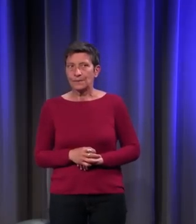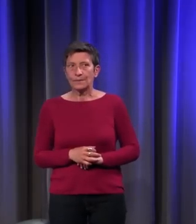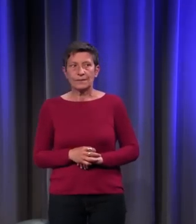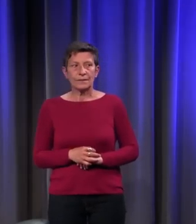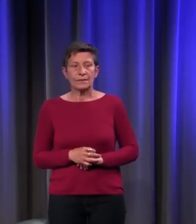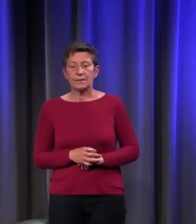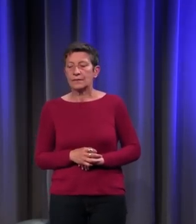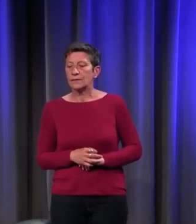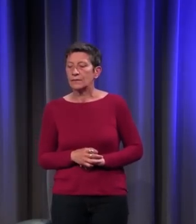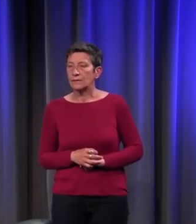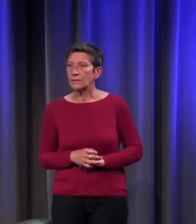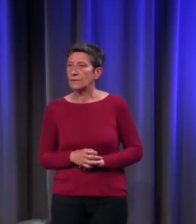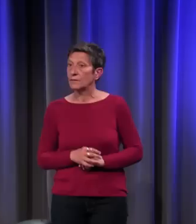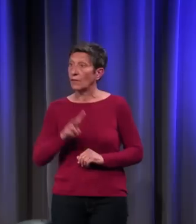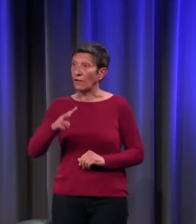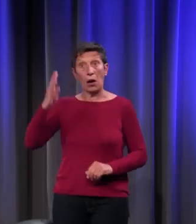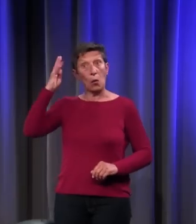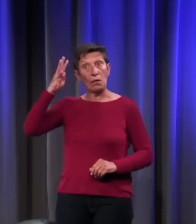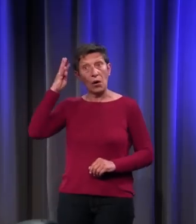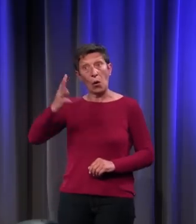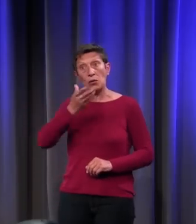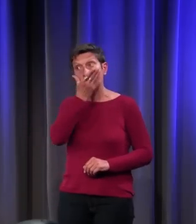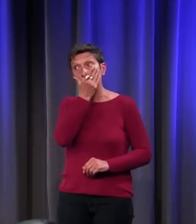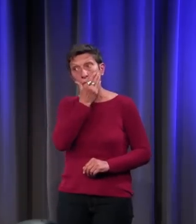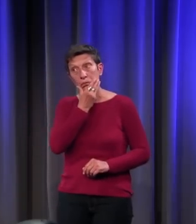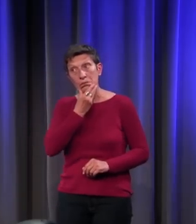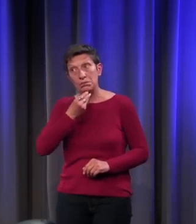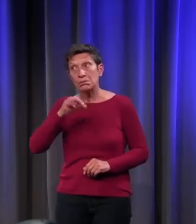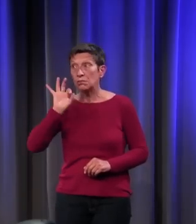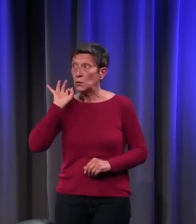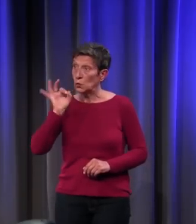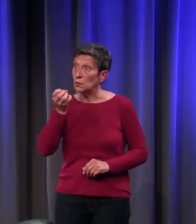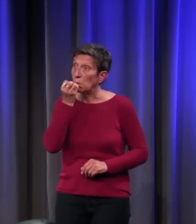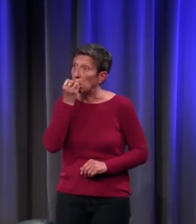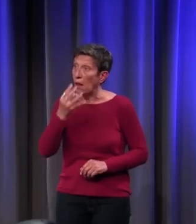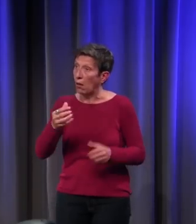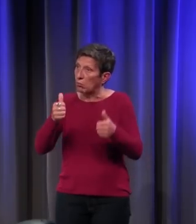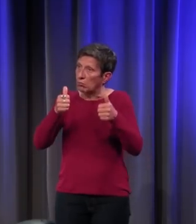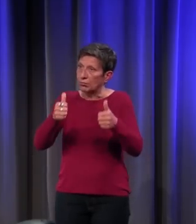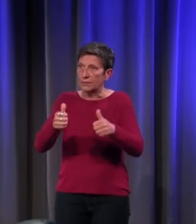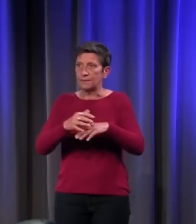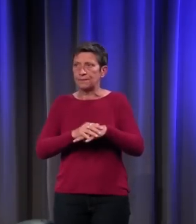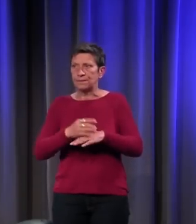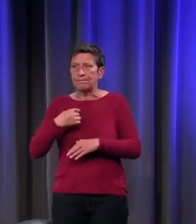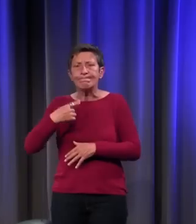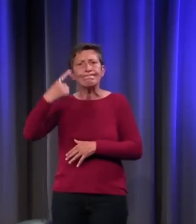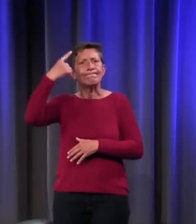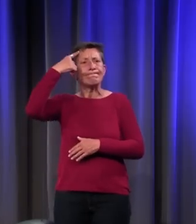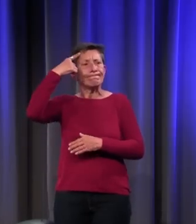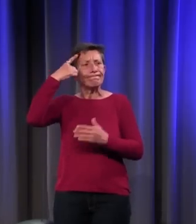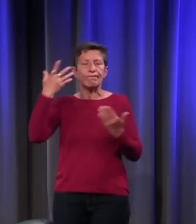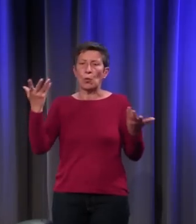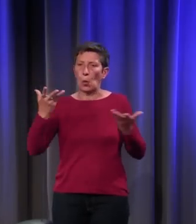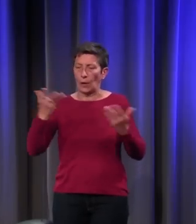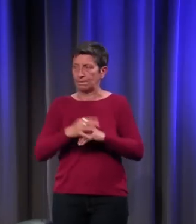Vous avez fait une très belle conférence. C'est vraiment très, très bien. La question qui m'est venue à l'idée, c'est